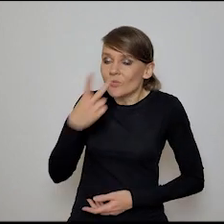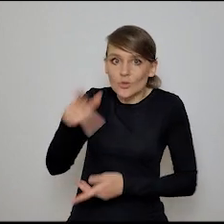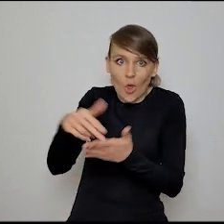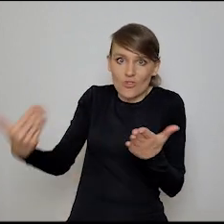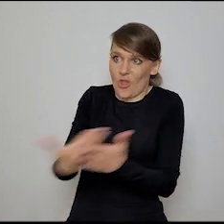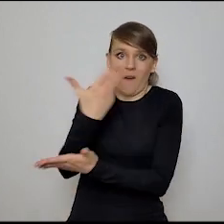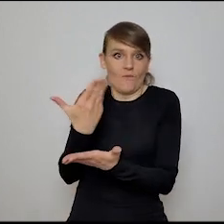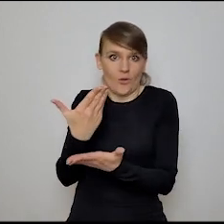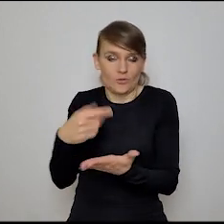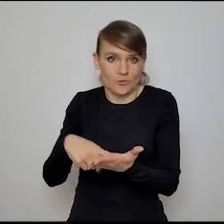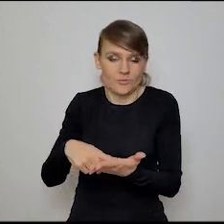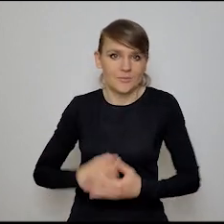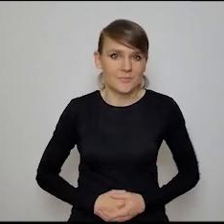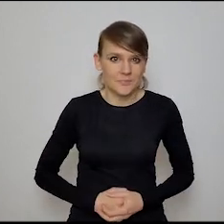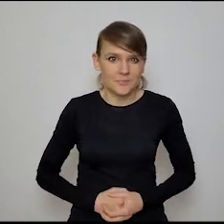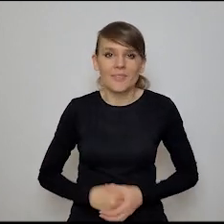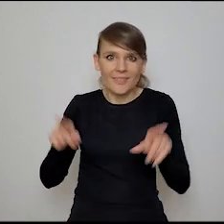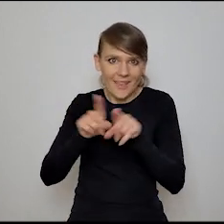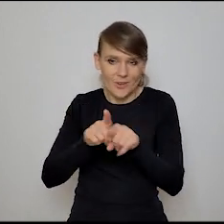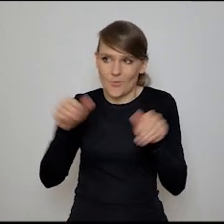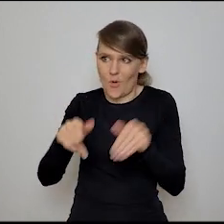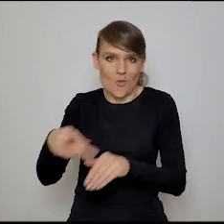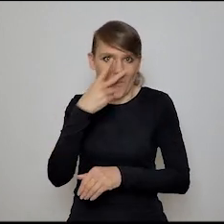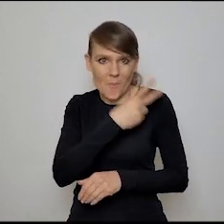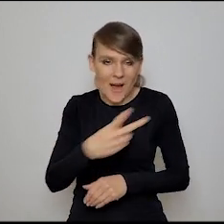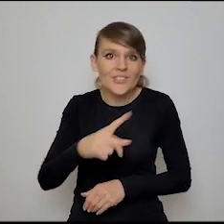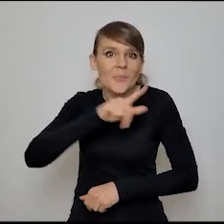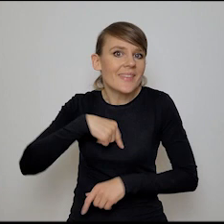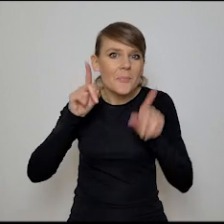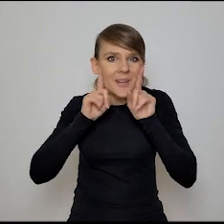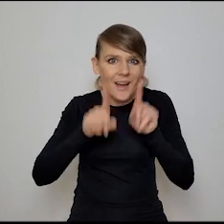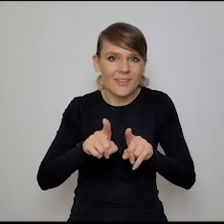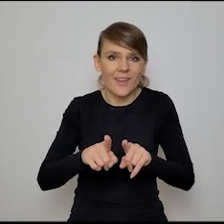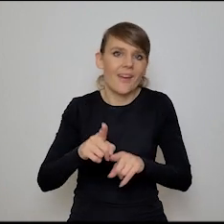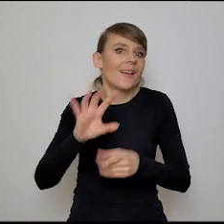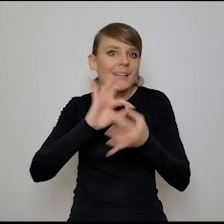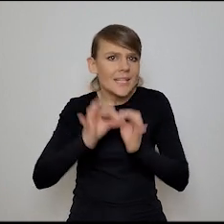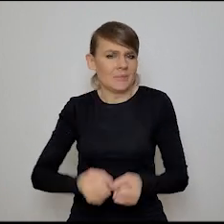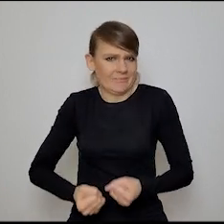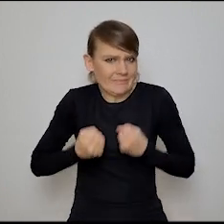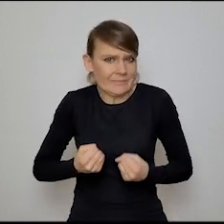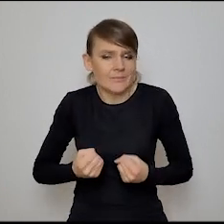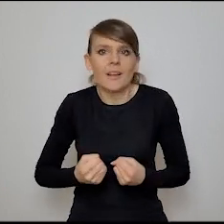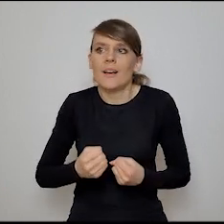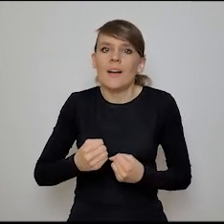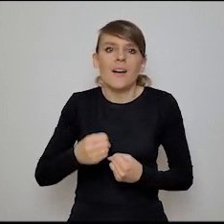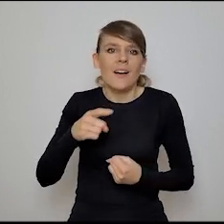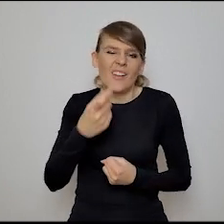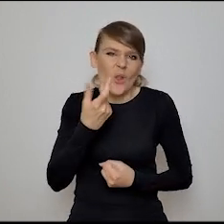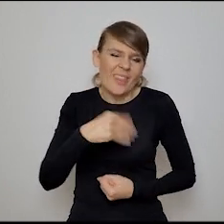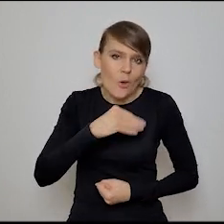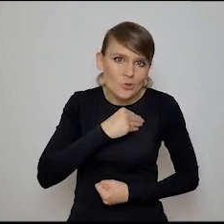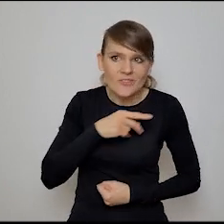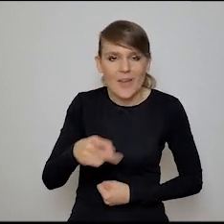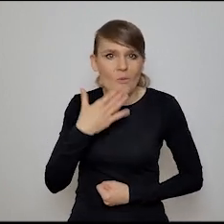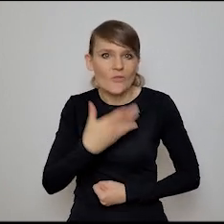przestrzeń, to znaczy też można na to tak spojrzeć, znaczy my naprawdę nie jesteśmy jakoś, gdybyśmy się bardzo spieli, no to jest oczywiście trochę nieuczciwe